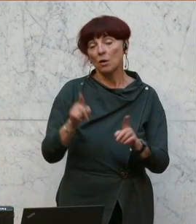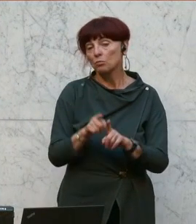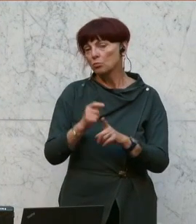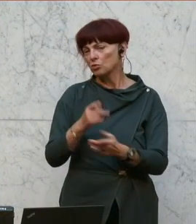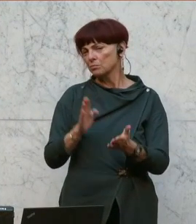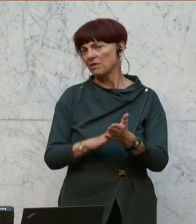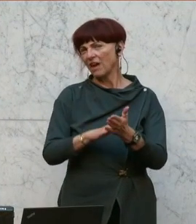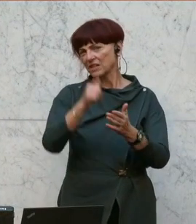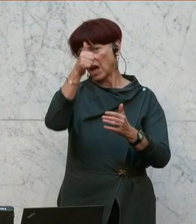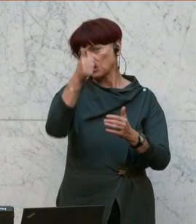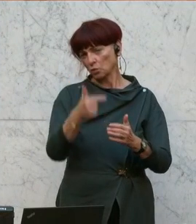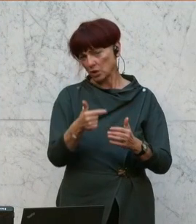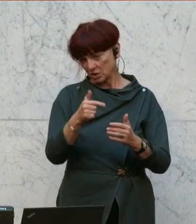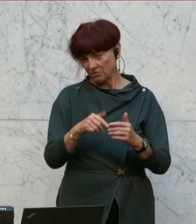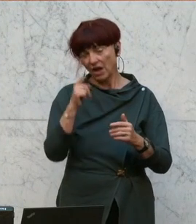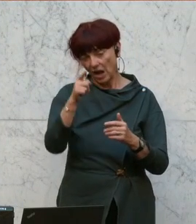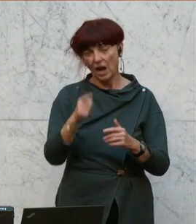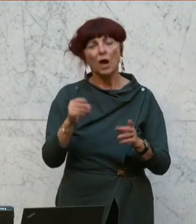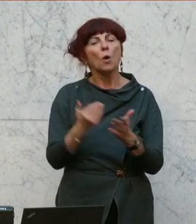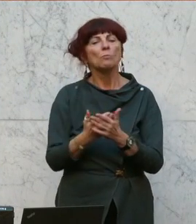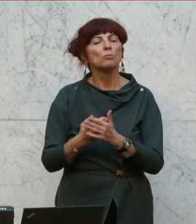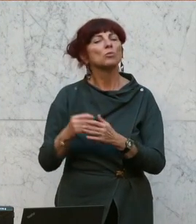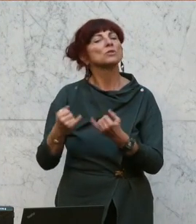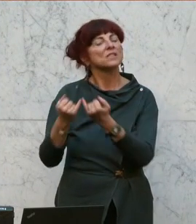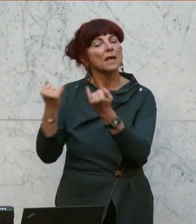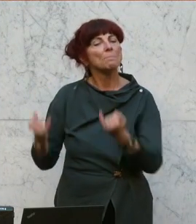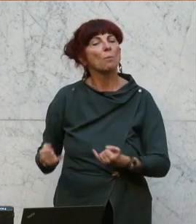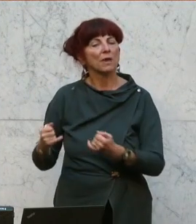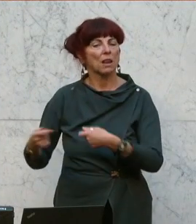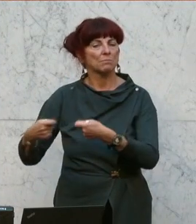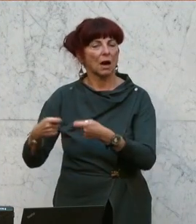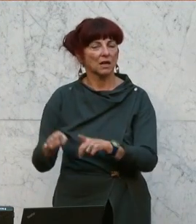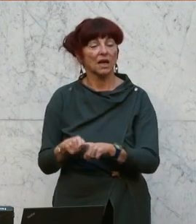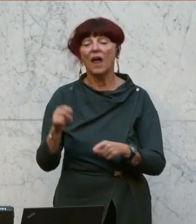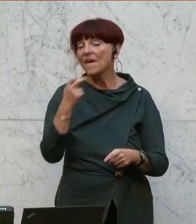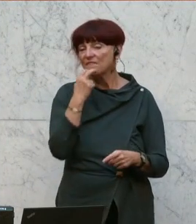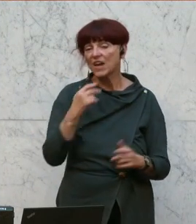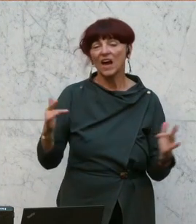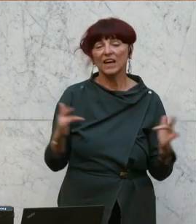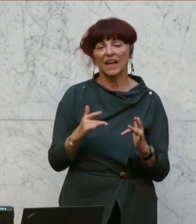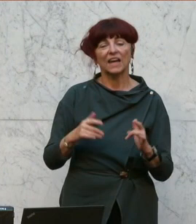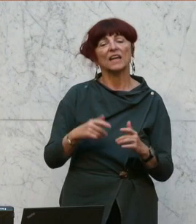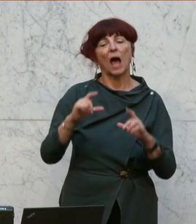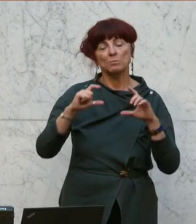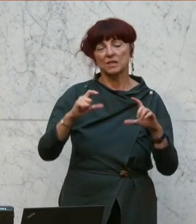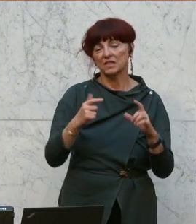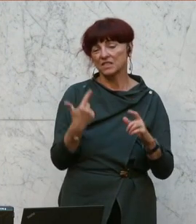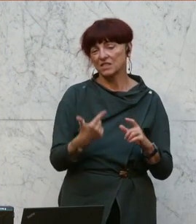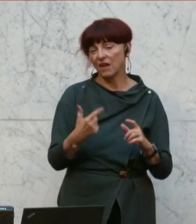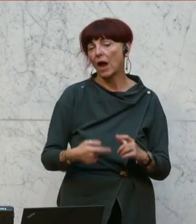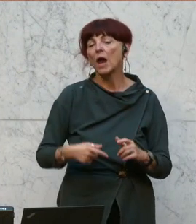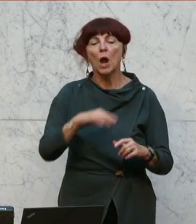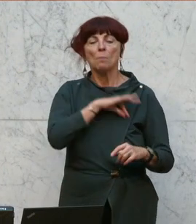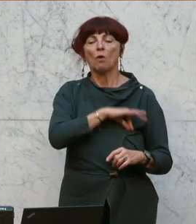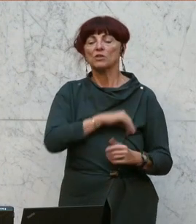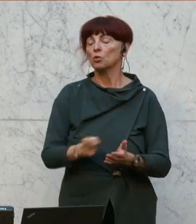dem Immobilienmakler. Viertens, wer entgegen Absatz 2 eine Provision fordert, sich versprechen lässt oder annimmt,